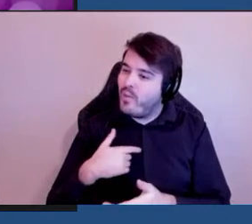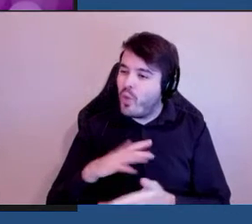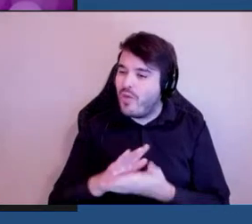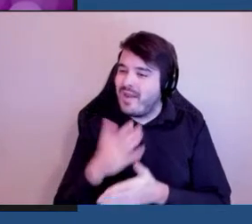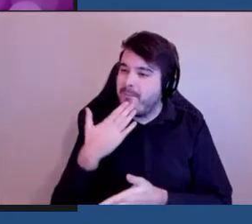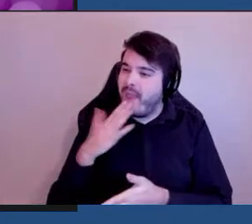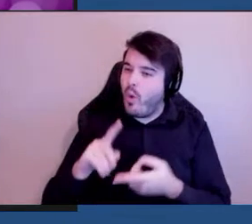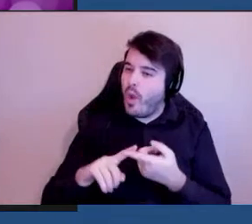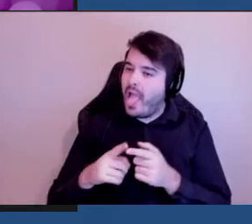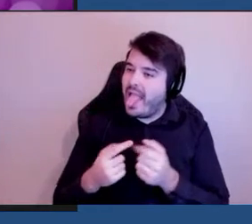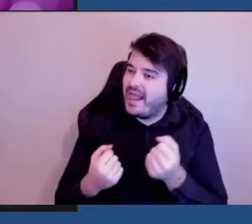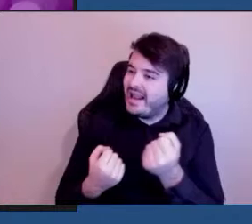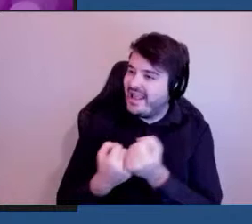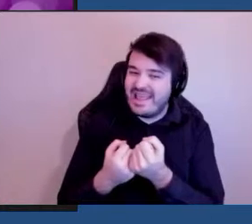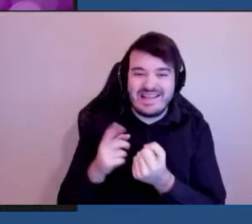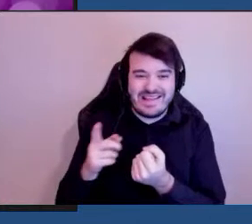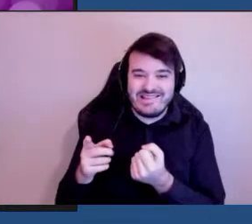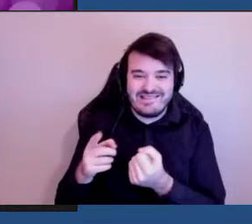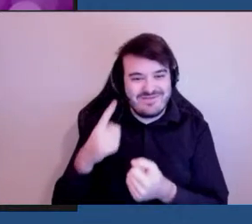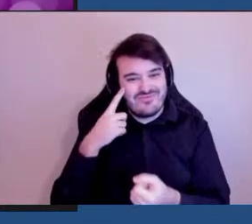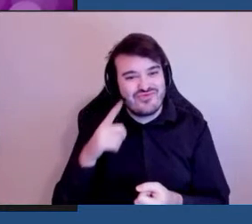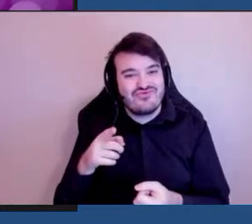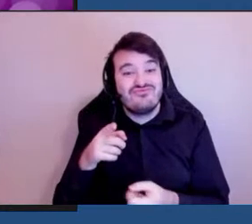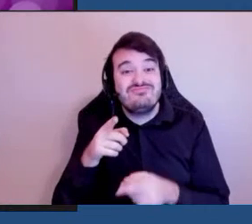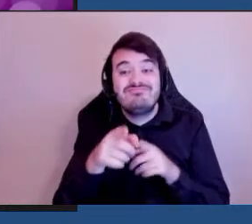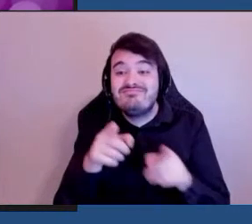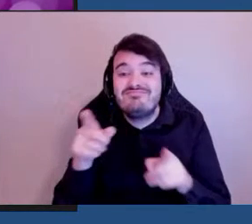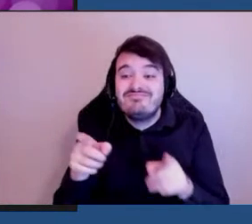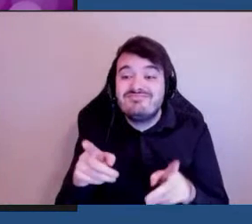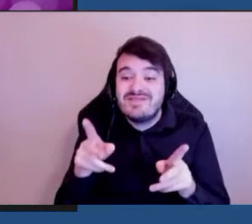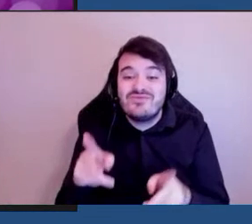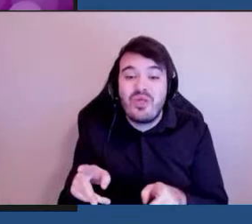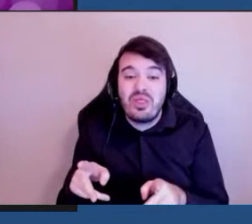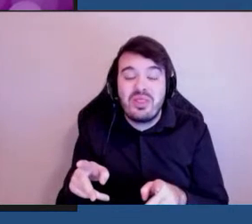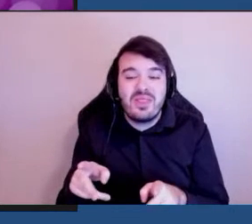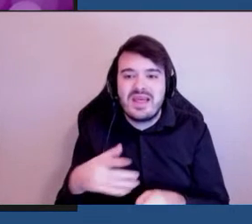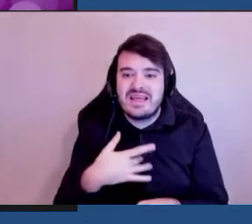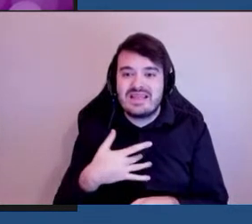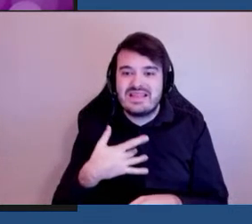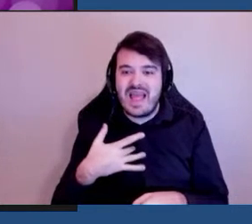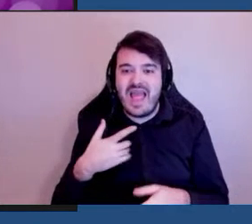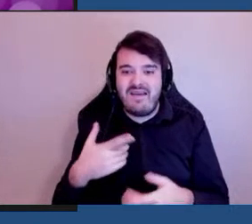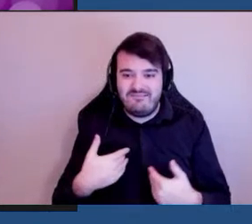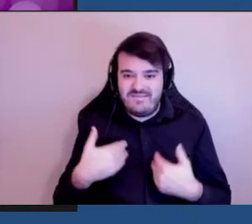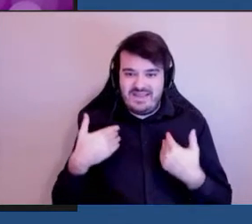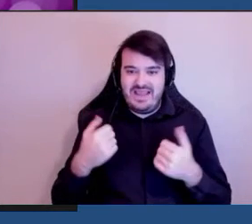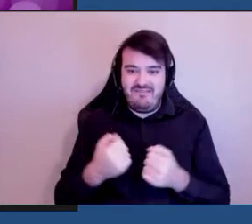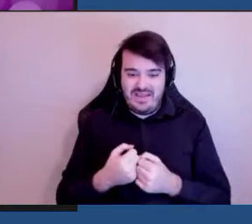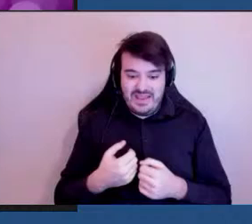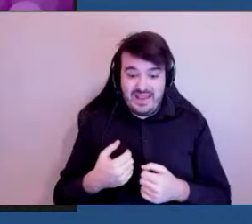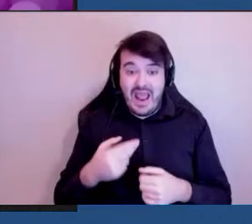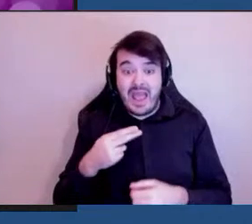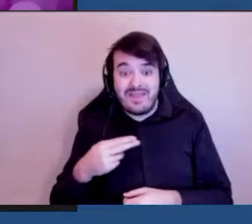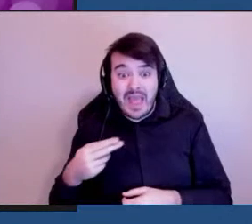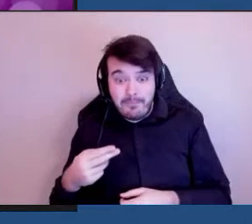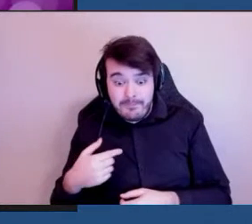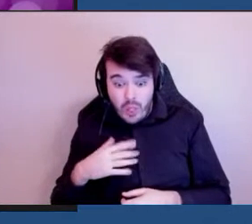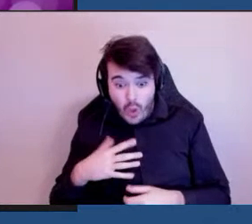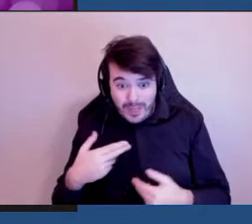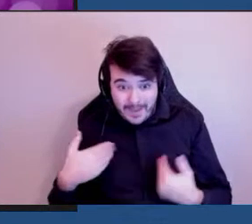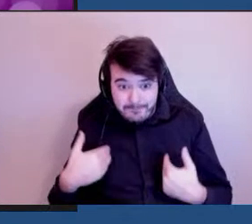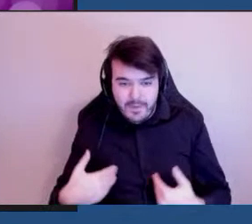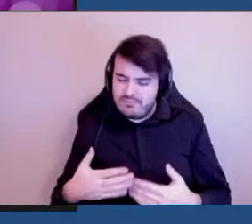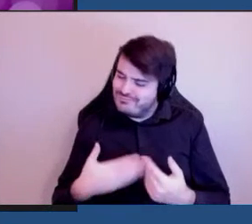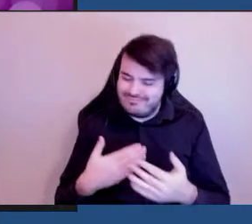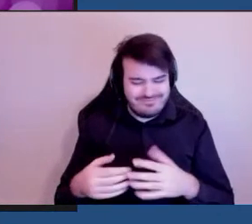pour ceux d'entre vous qui vivez avec un handicap. Célébrez la journée,